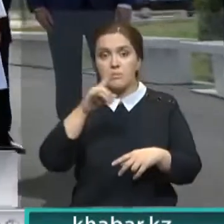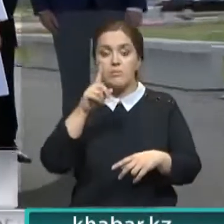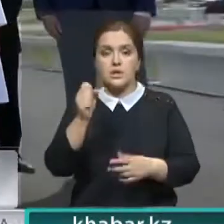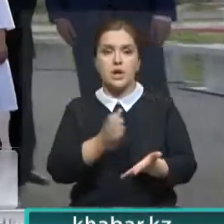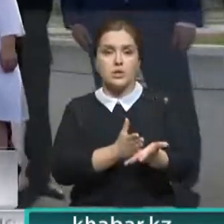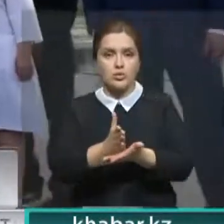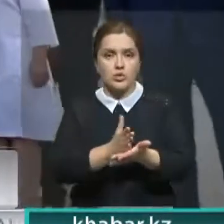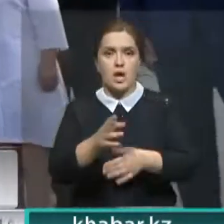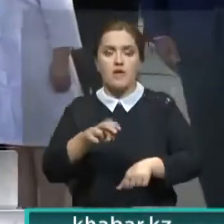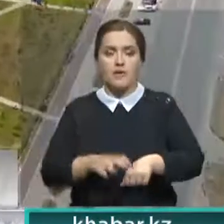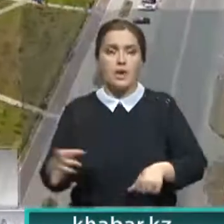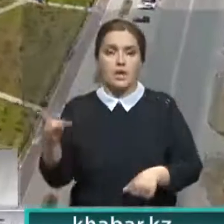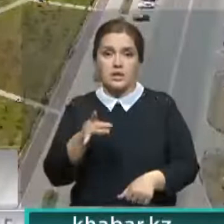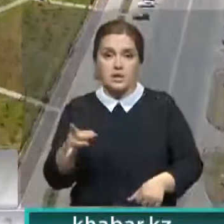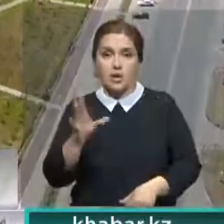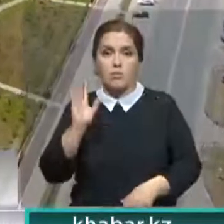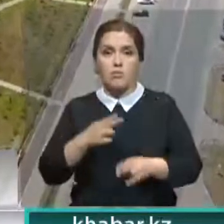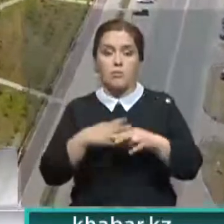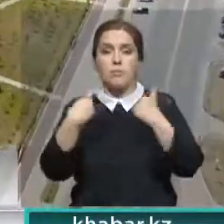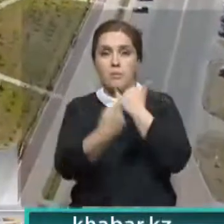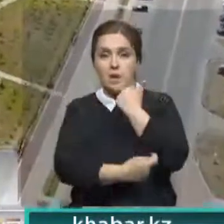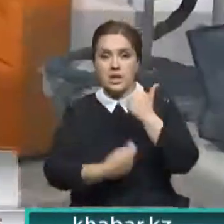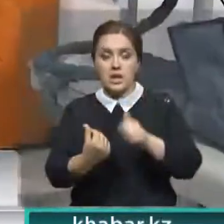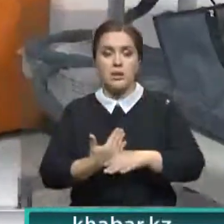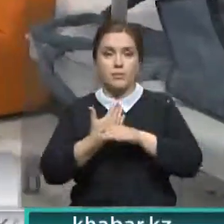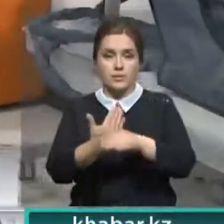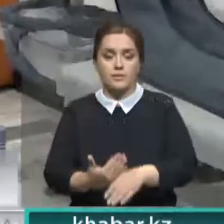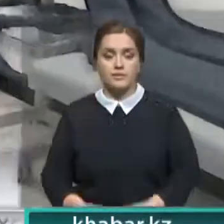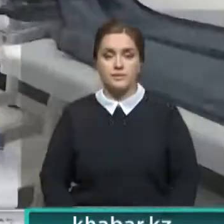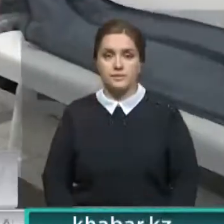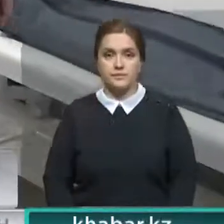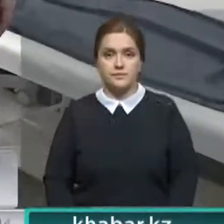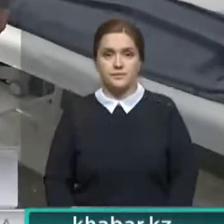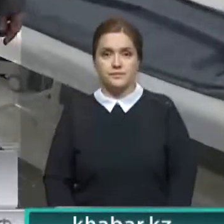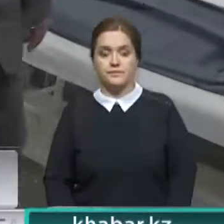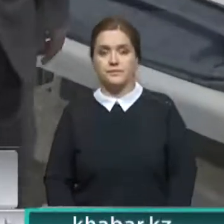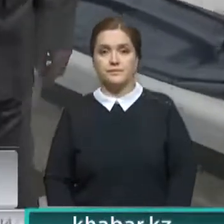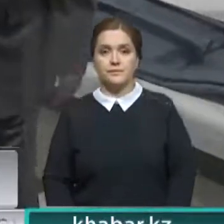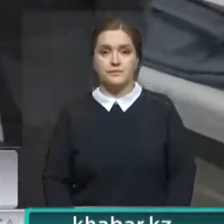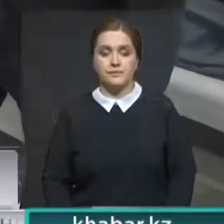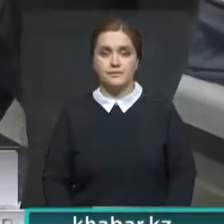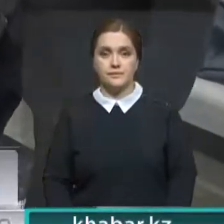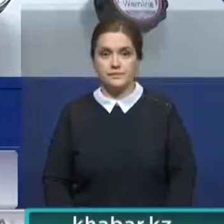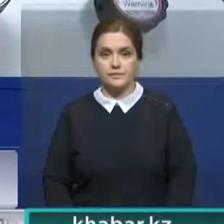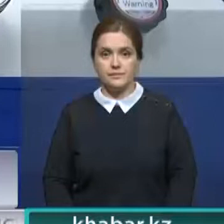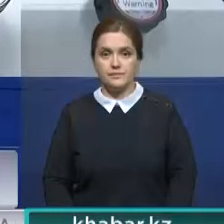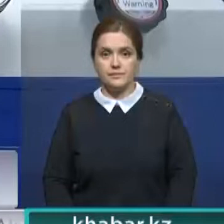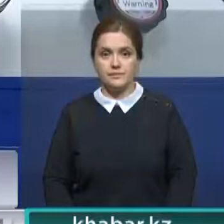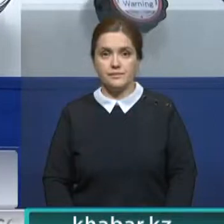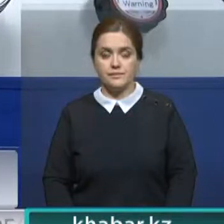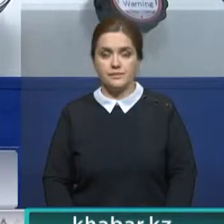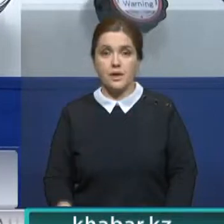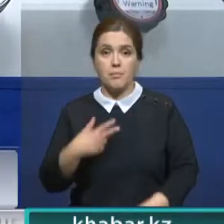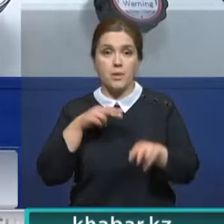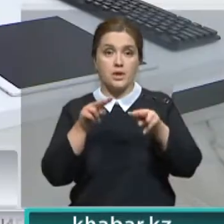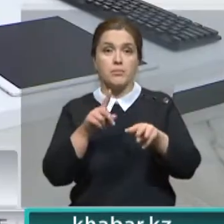врач республики», включающее материальное вознаграждение. Идет насыщение кислорода, и мы наблюдаем за